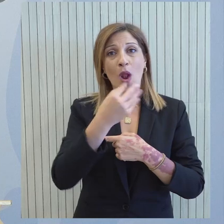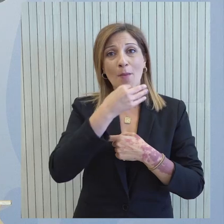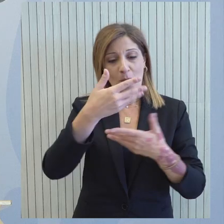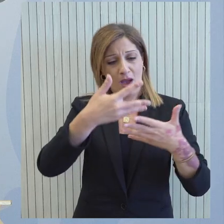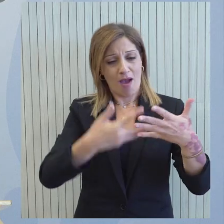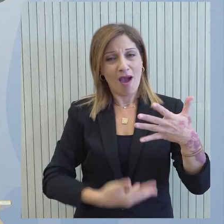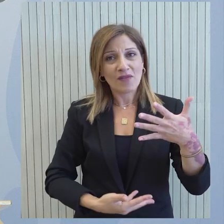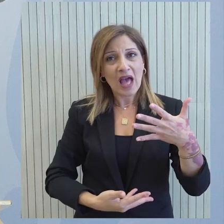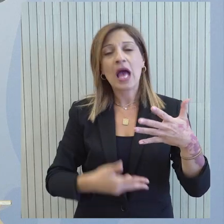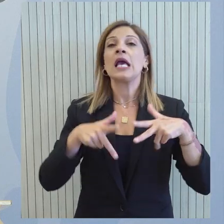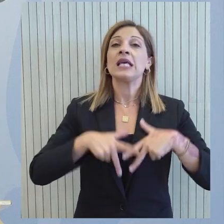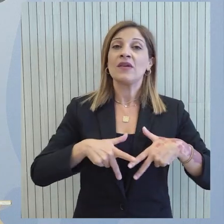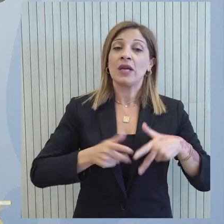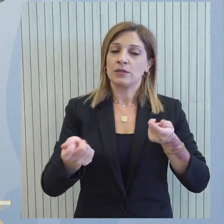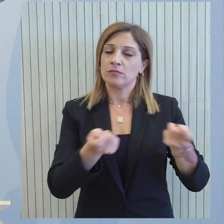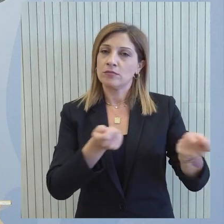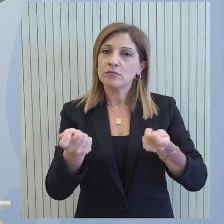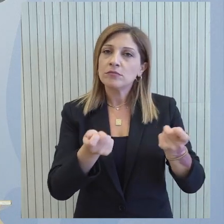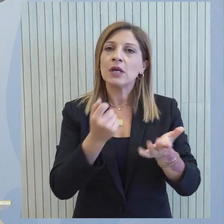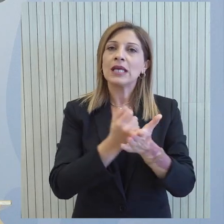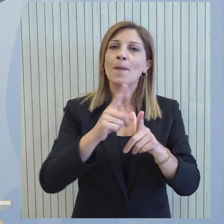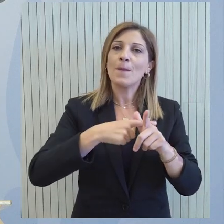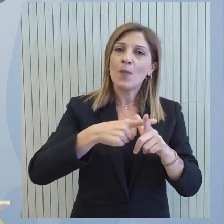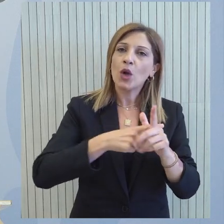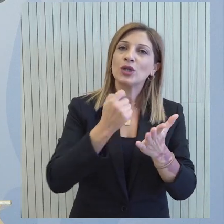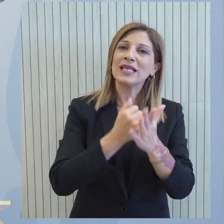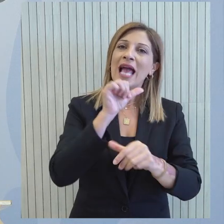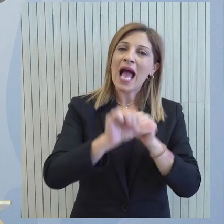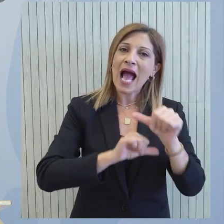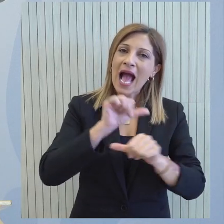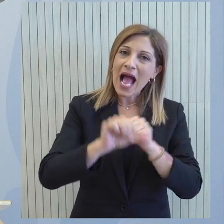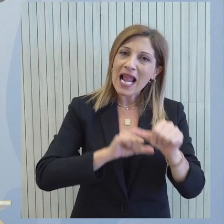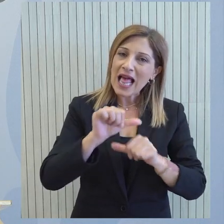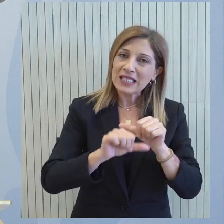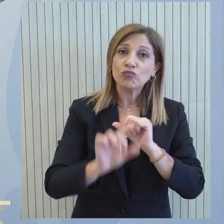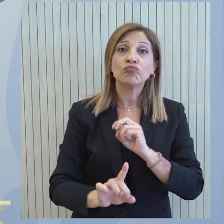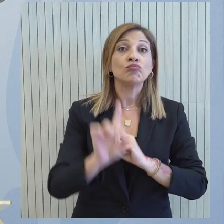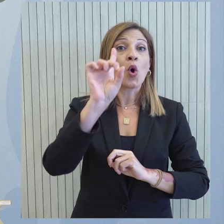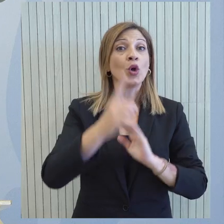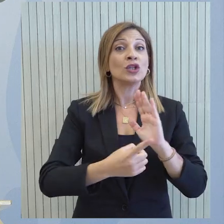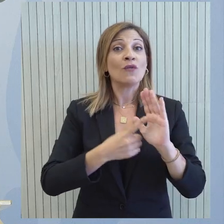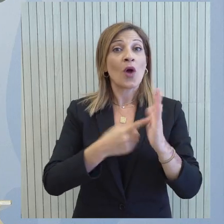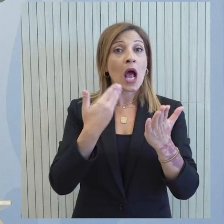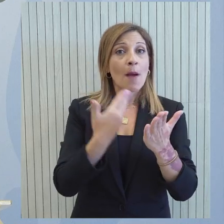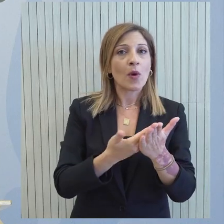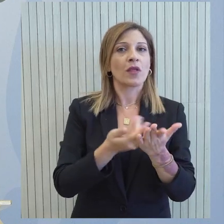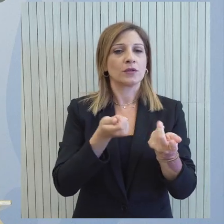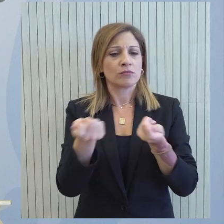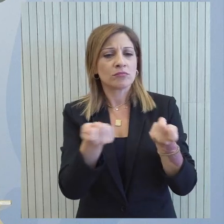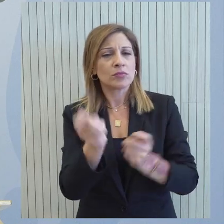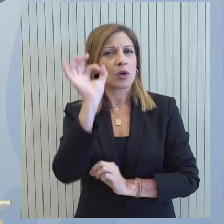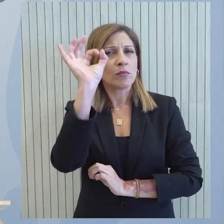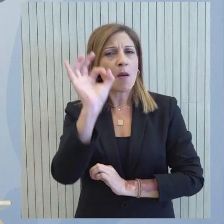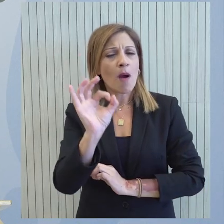δράσεις και μεταρρυθμίσεις, σε συνδυασμό με το σύνολο των πολιτικών και των αλλαγών που προωθούνται για πρώτη φορά τεκμηριωμένα,